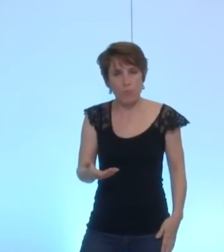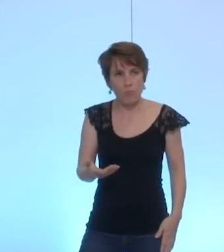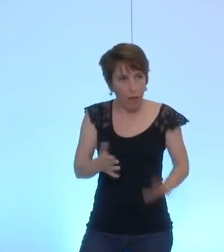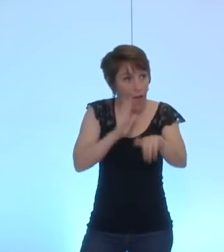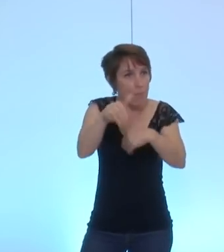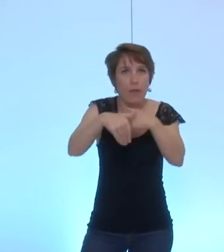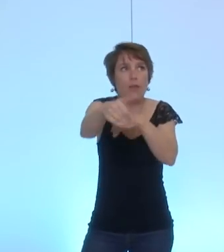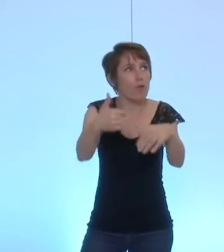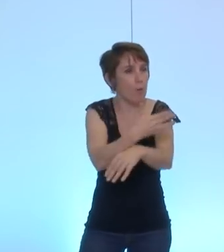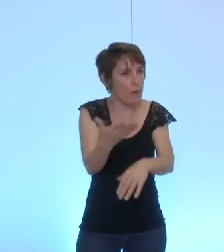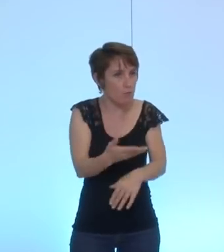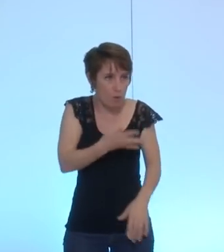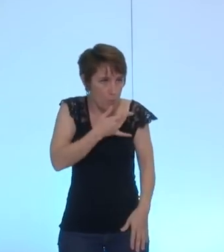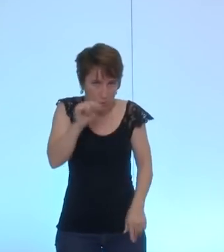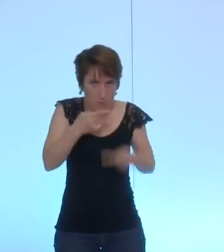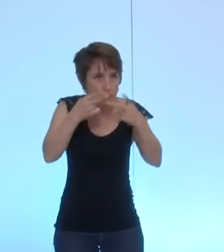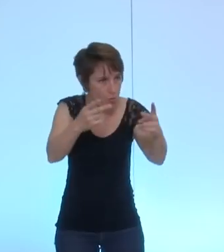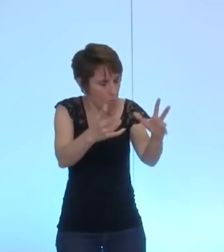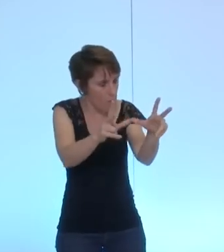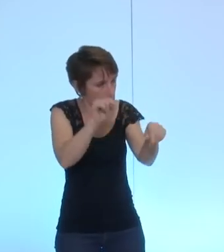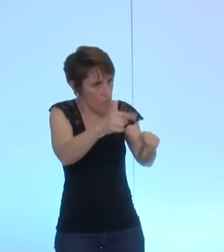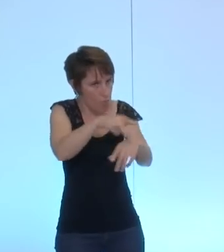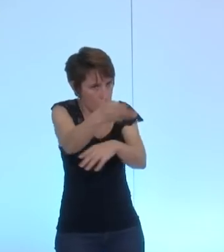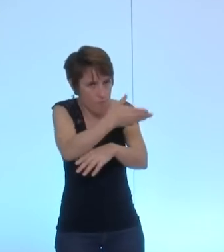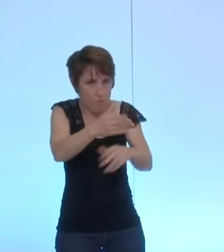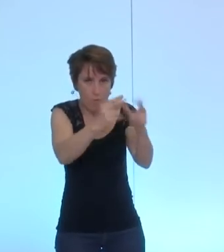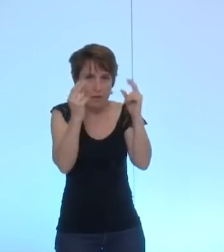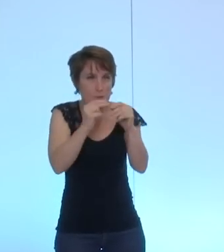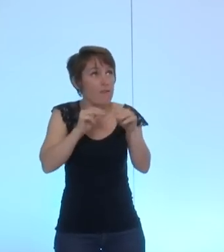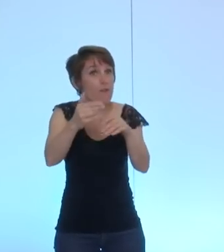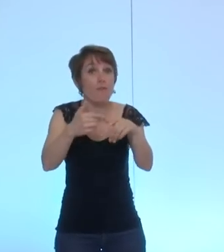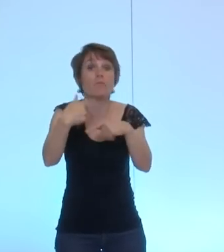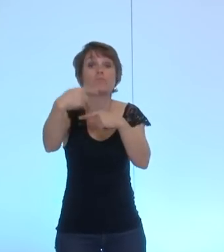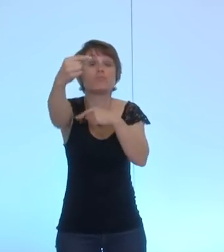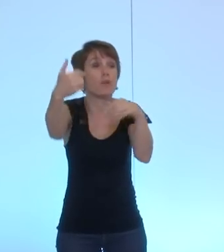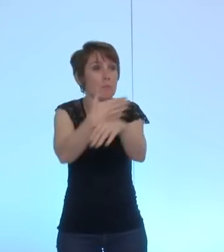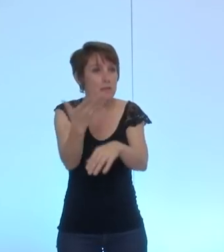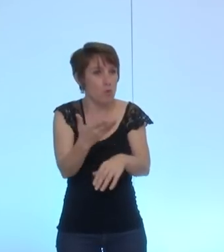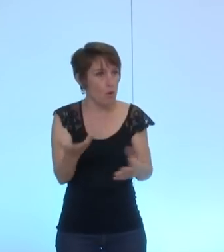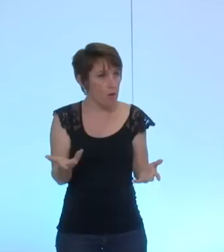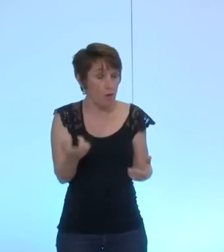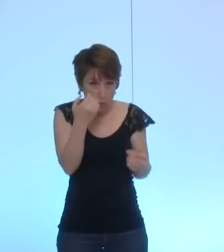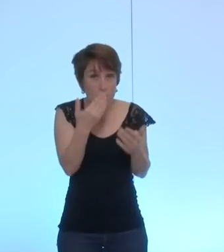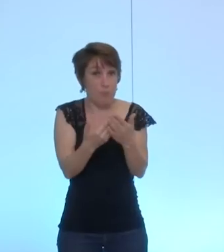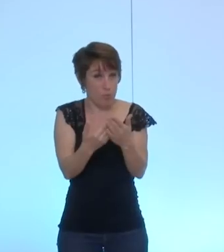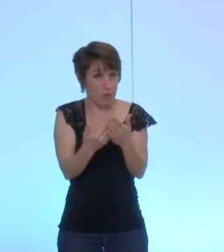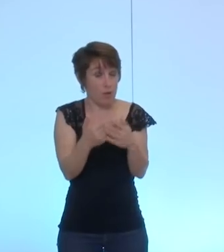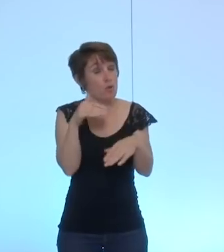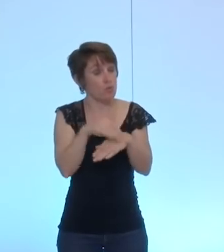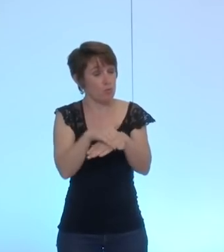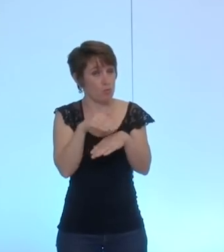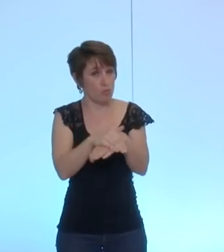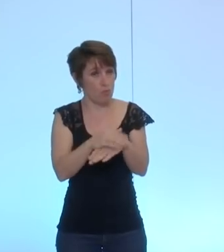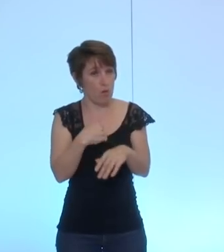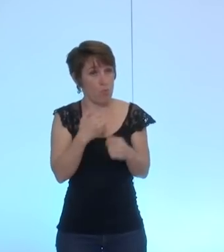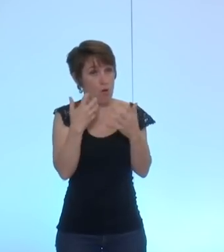veut faire pour la suite, quelle parole on va porter au niveau de la métropole. Voilà ce qui est en jeu et c'est pourquoi ce soir, je voudrais que